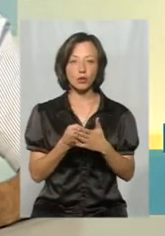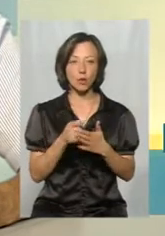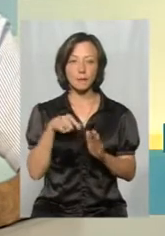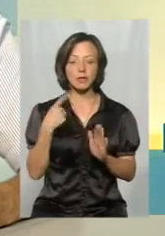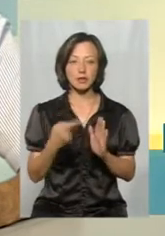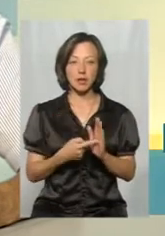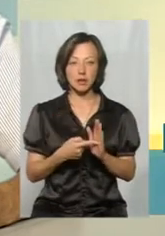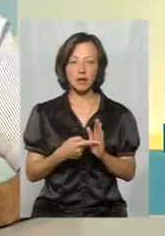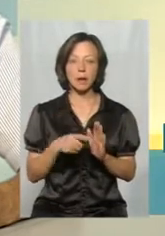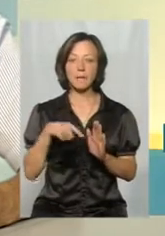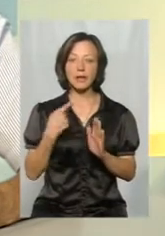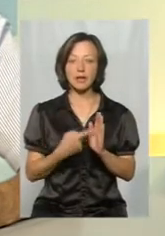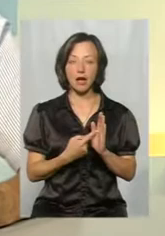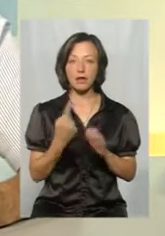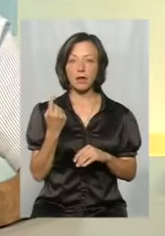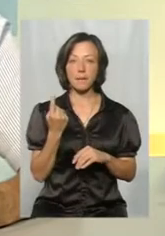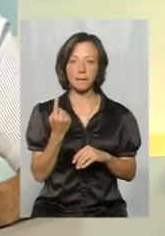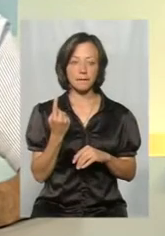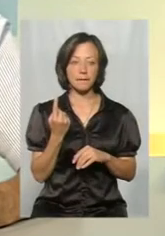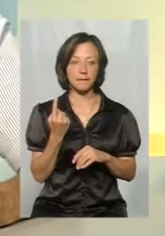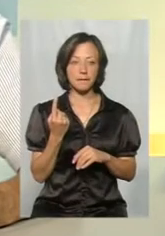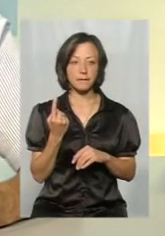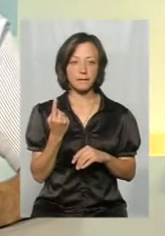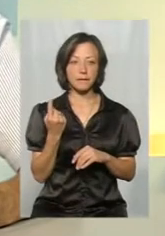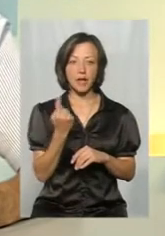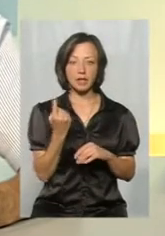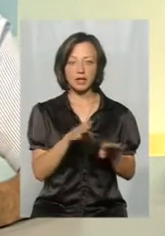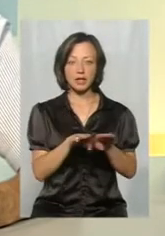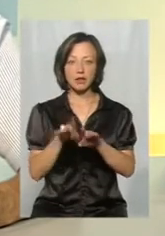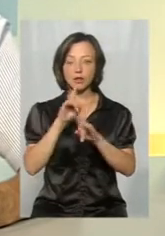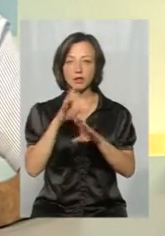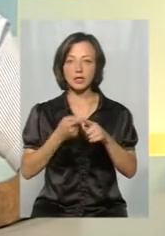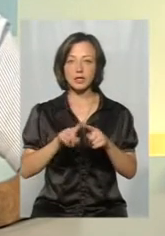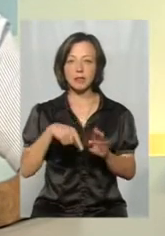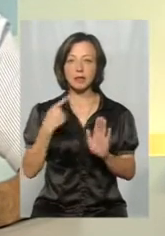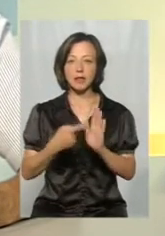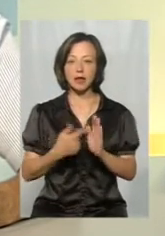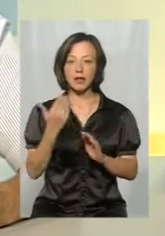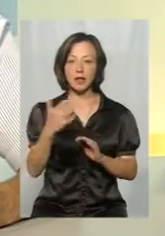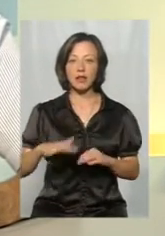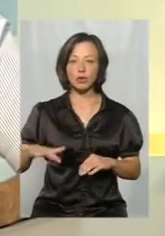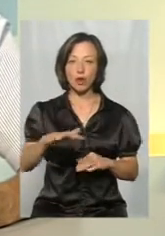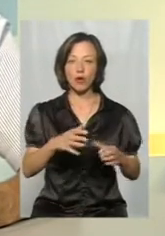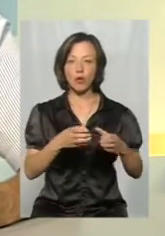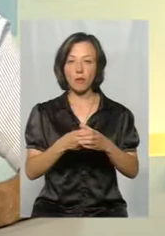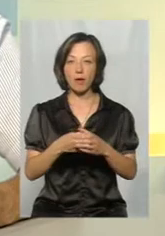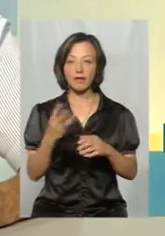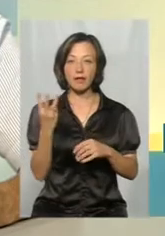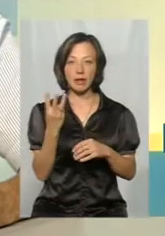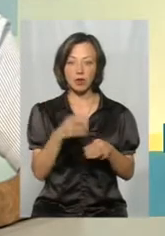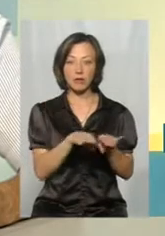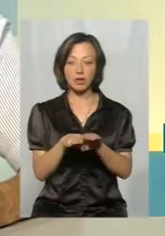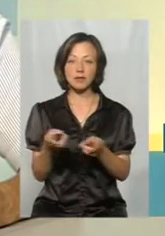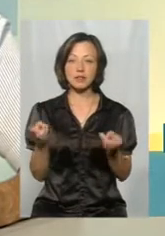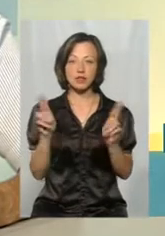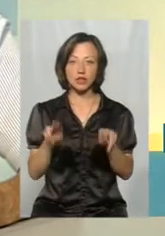питання. Питання перший рівень не буде, це питання повинен за територіальними громадами. На третьому рівні тільки